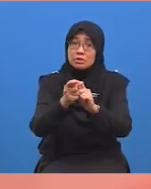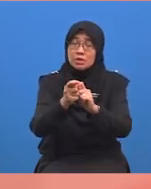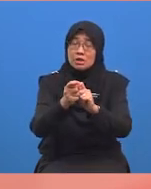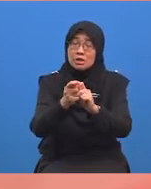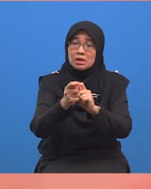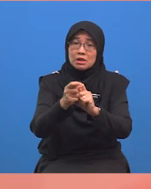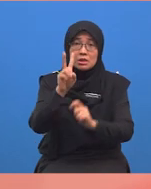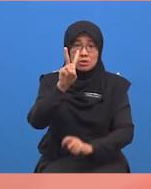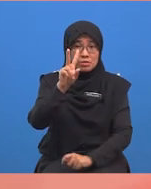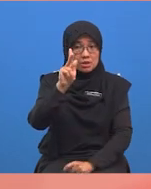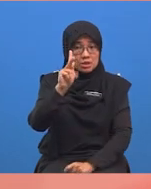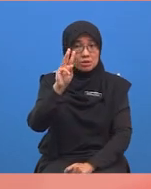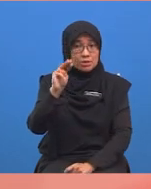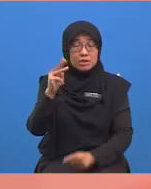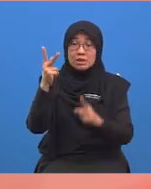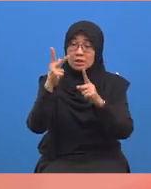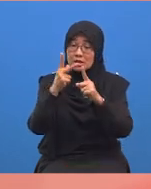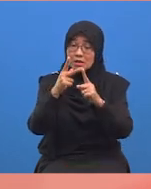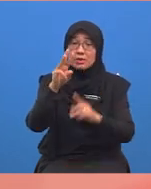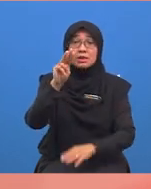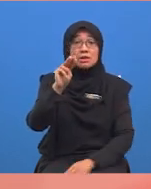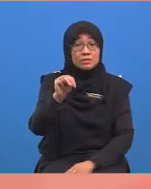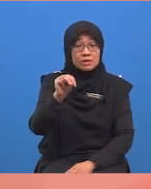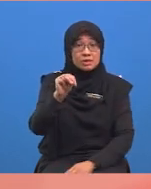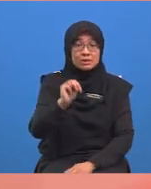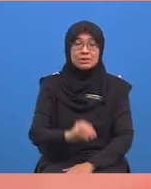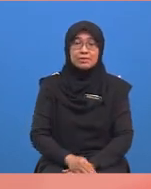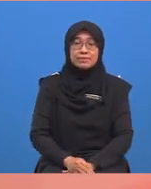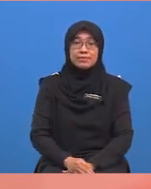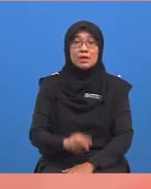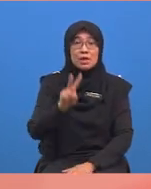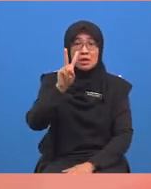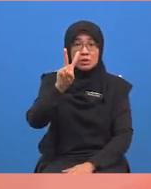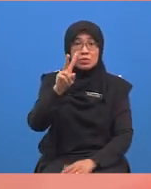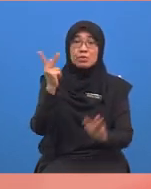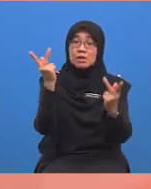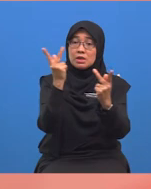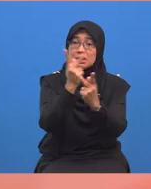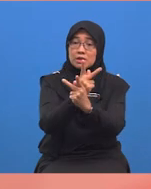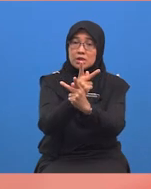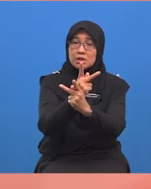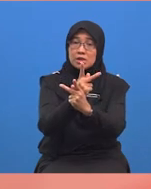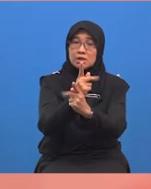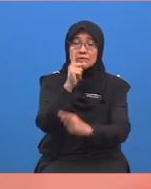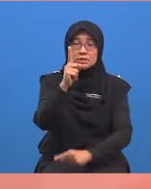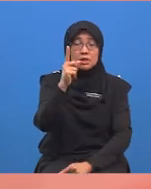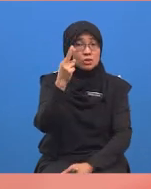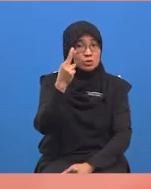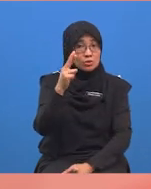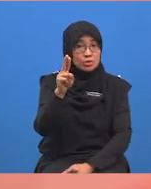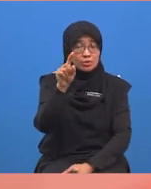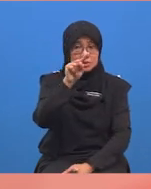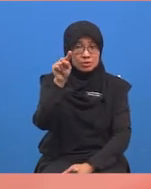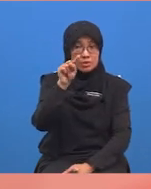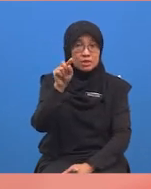dua kilometer kepada meter. Iaitu dua darab seribu meter sama dengan dua